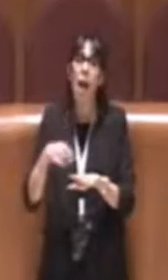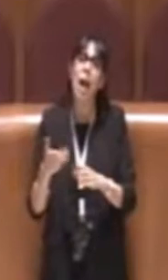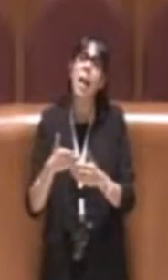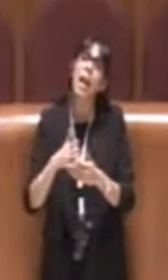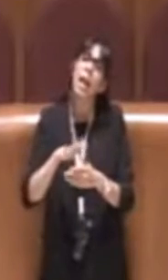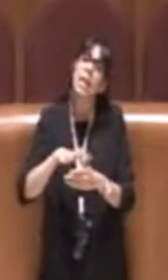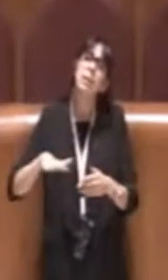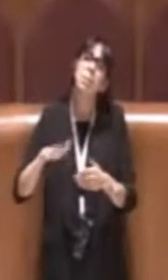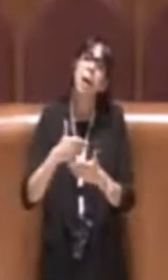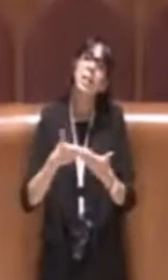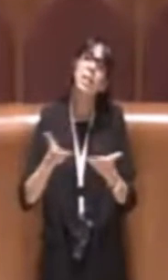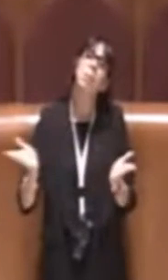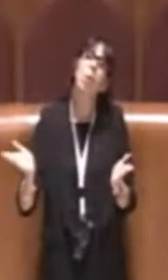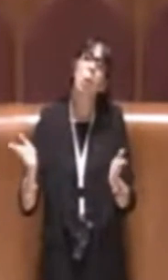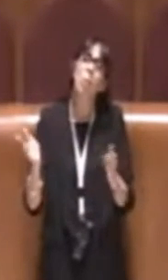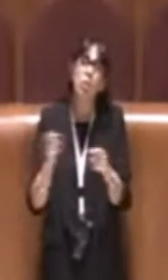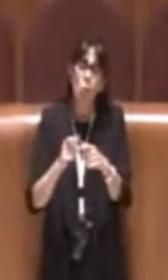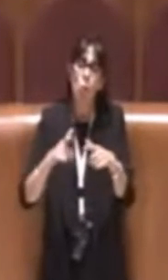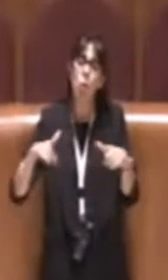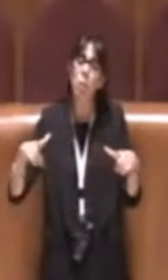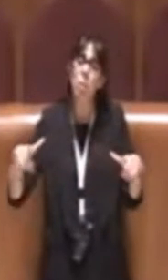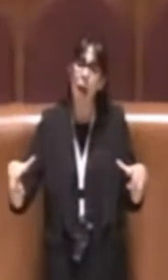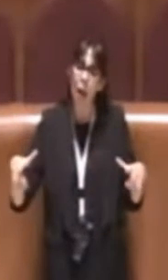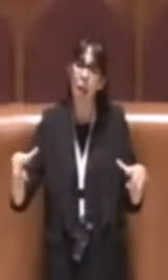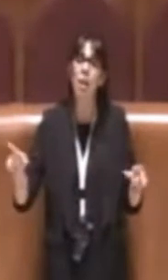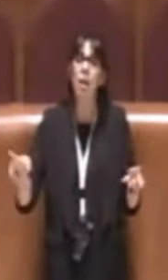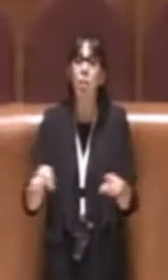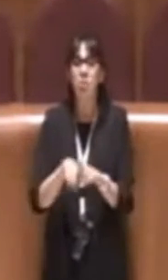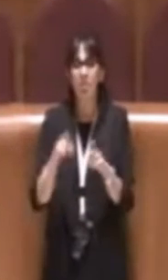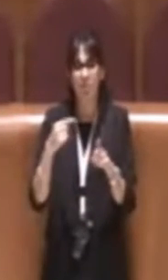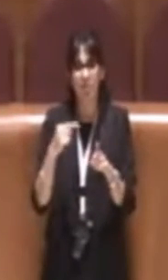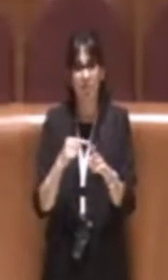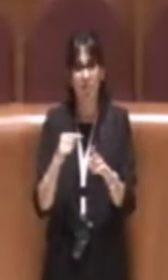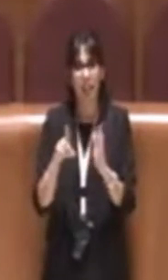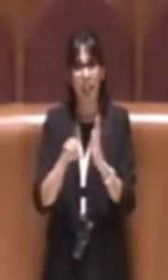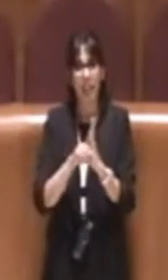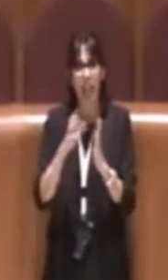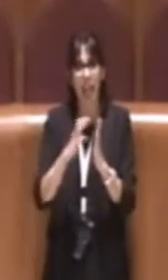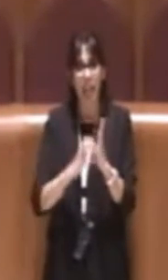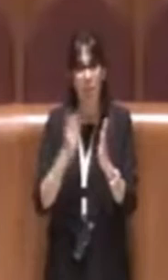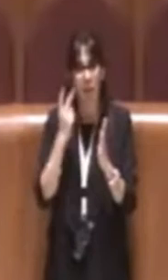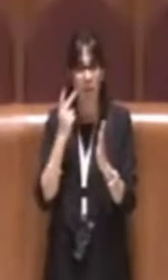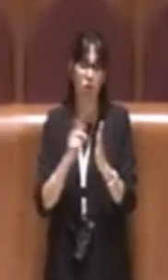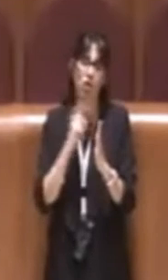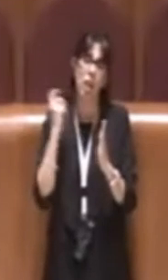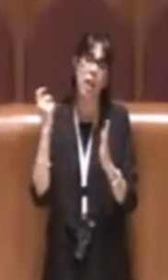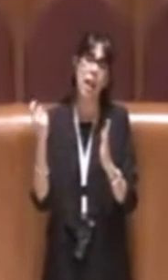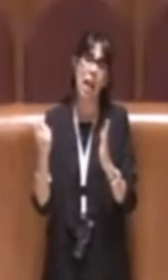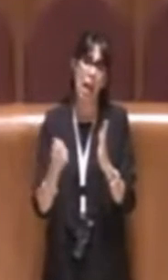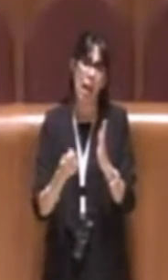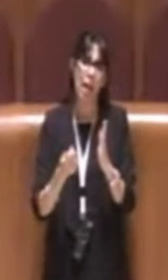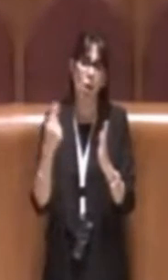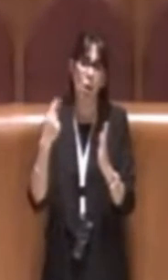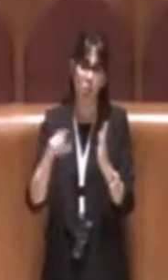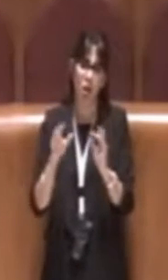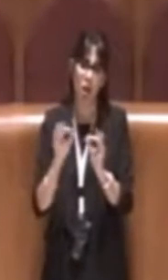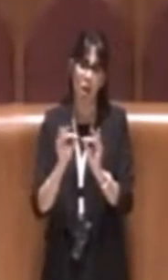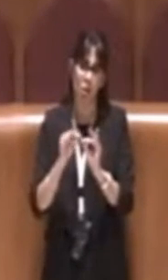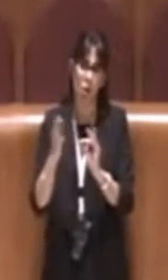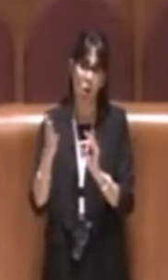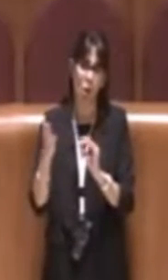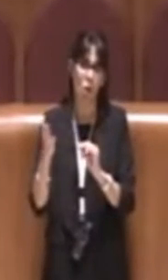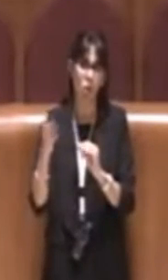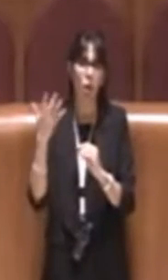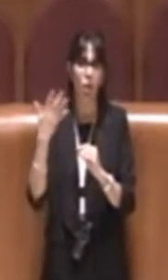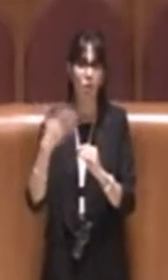urbana come quello che in delibera viene indicato in maniera abbastanza generica, questo lo condividiamo, l'abbiamo